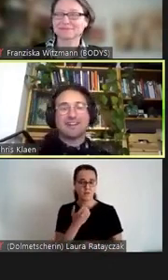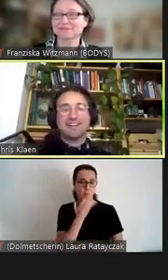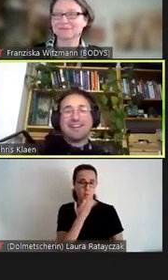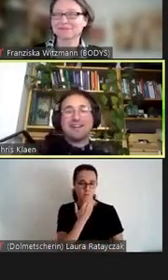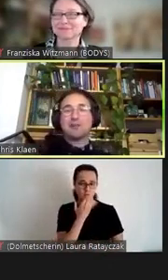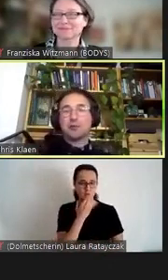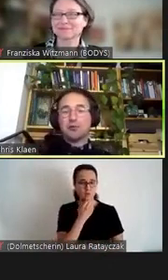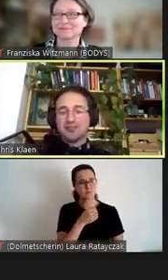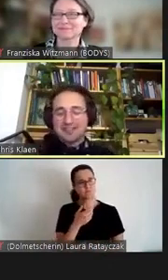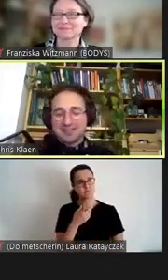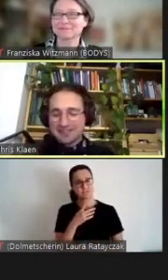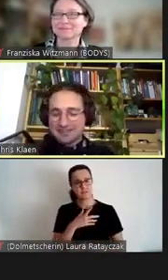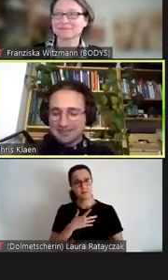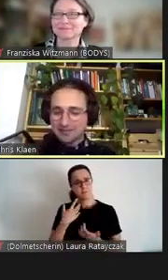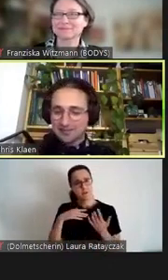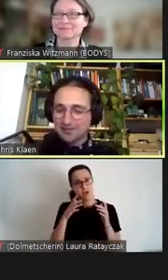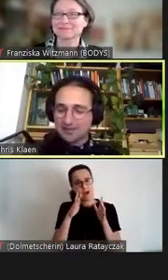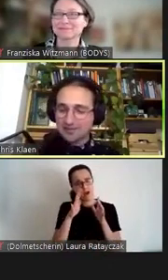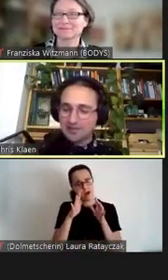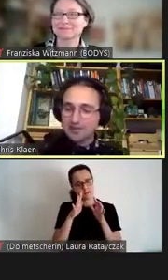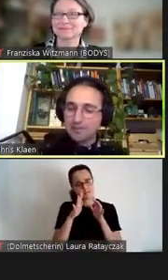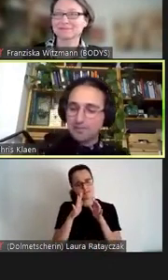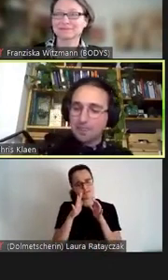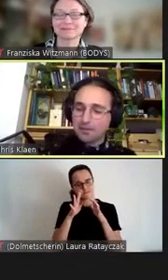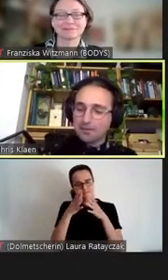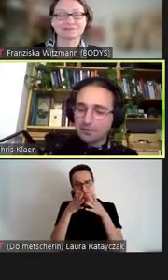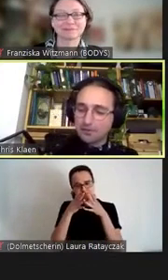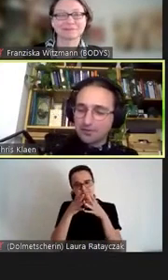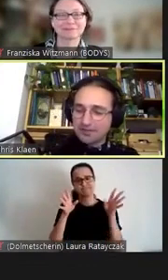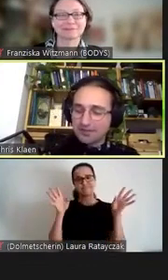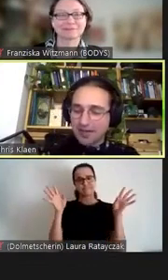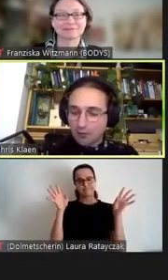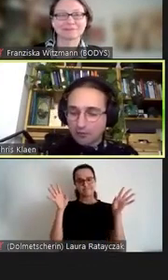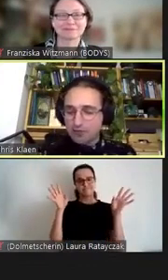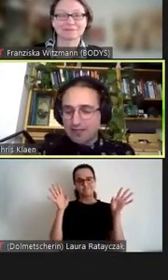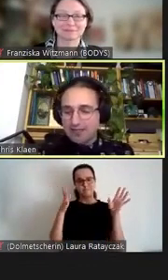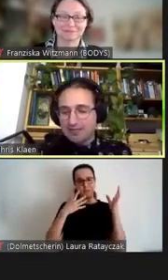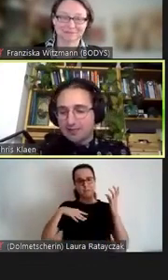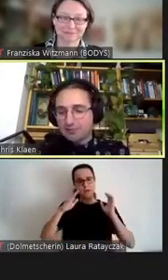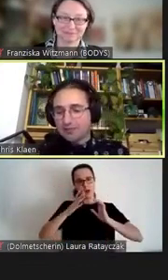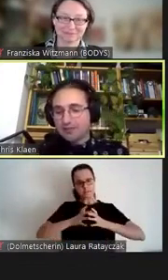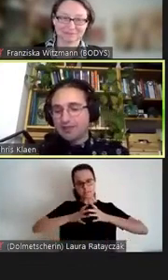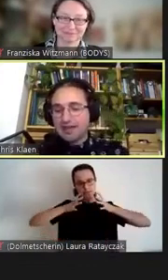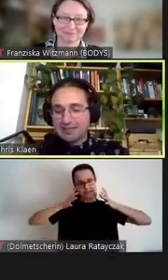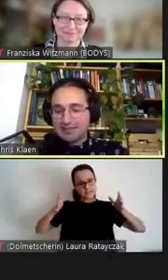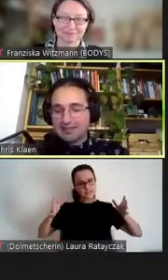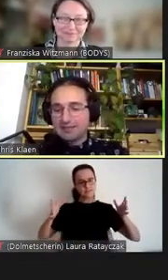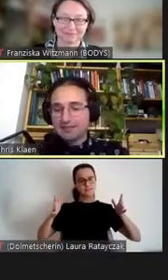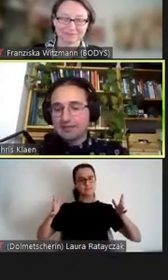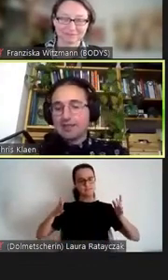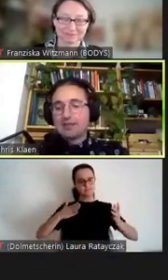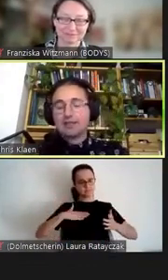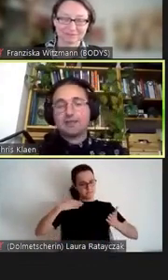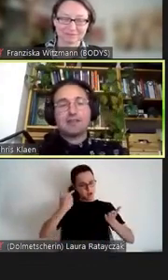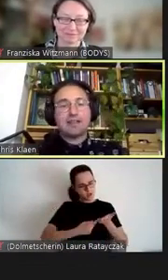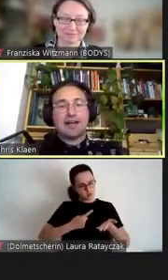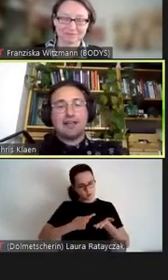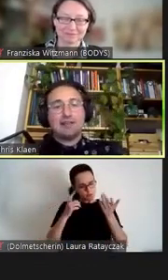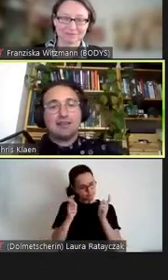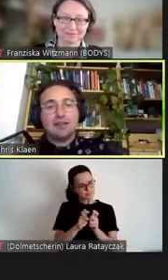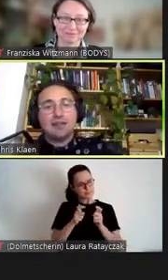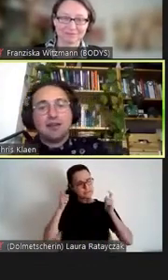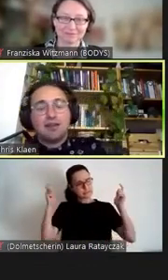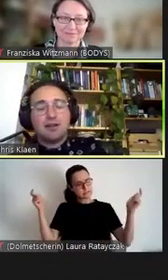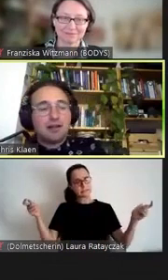wenn wir einfach größer denken, uns größer aufstellen in unseren Anliegen, dass wir